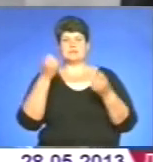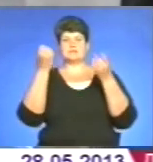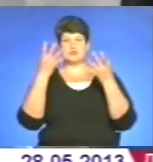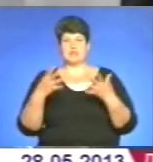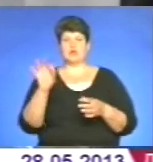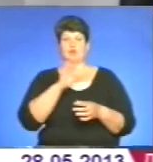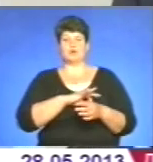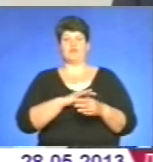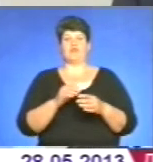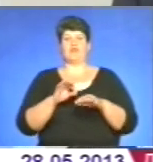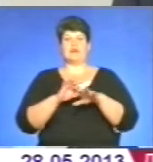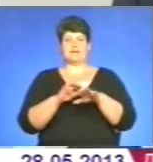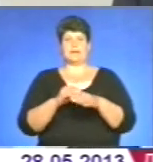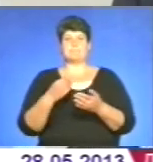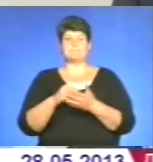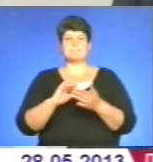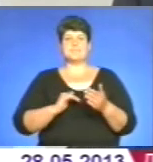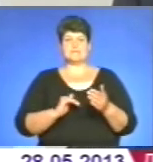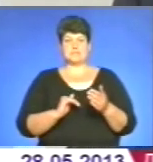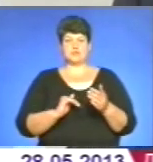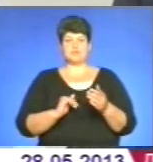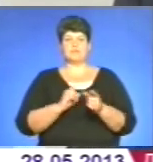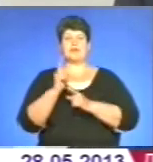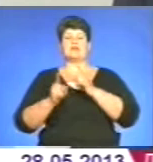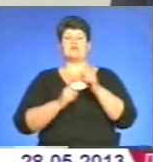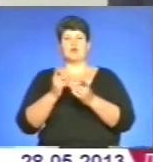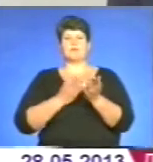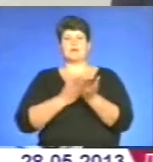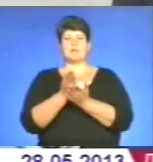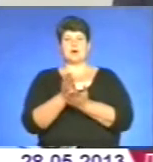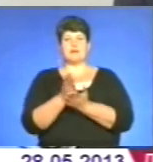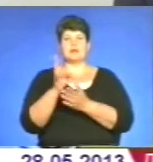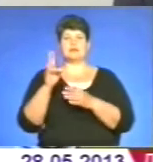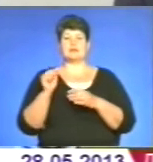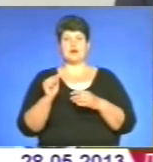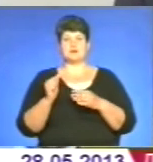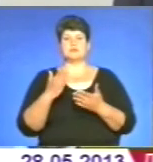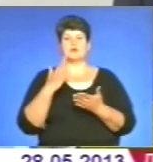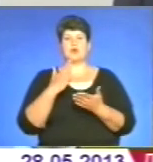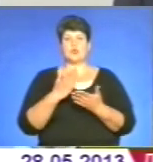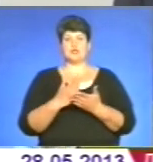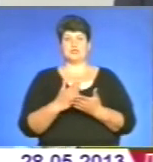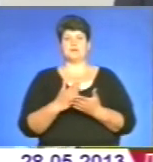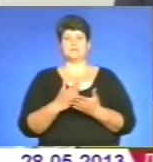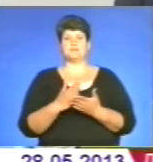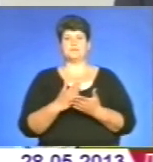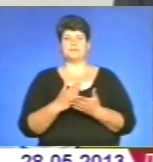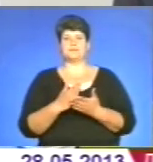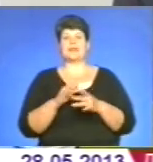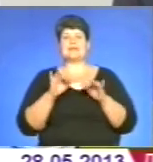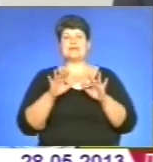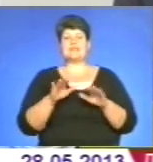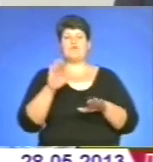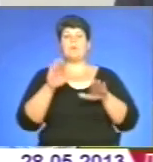ведення бізнесу. Реформа, в першу чергу, направлена на знаходження дієвого